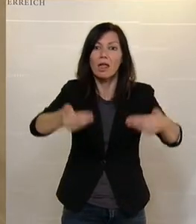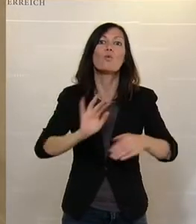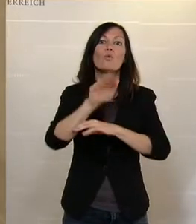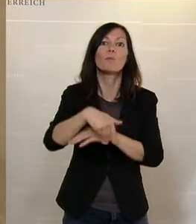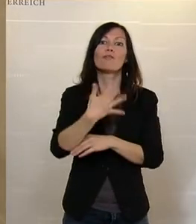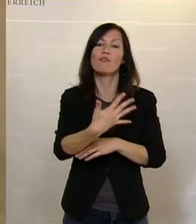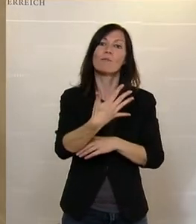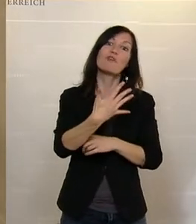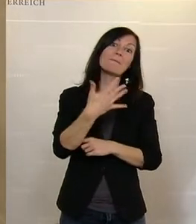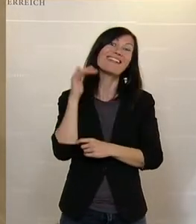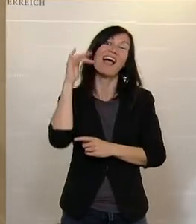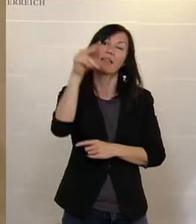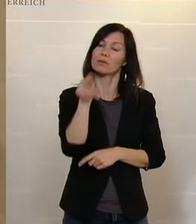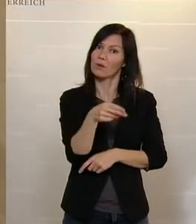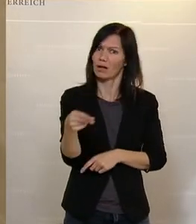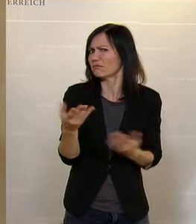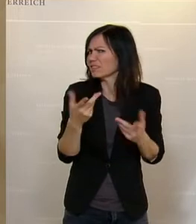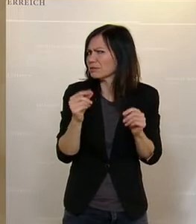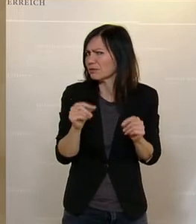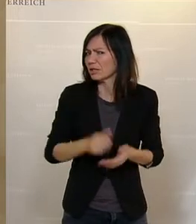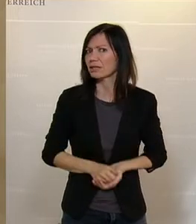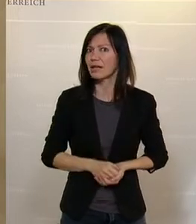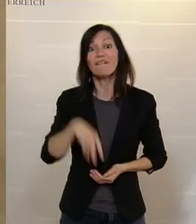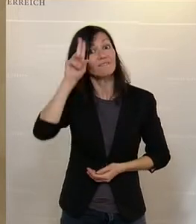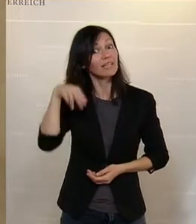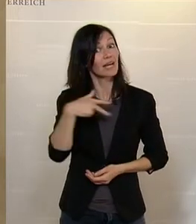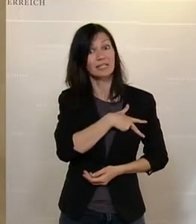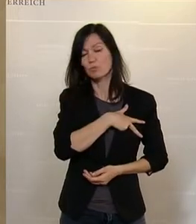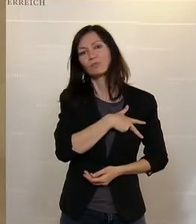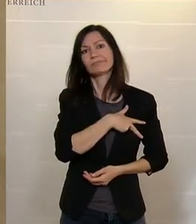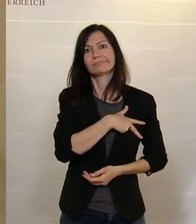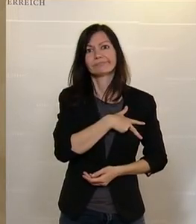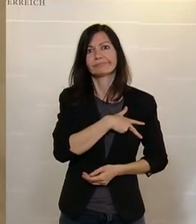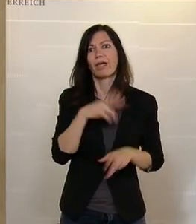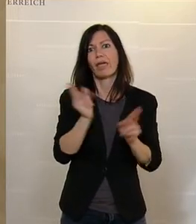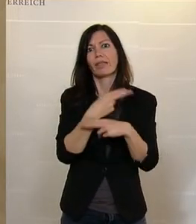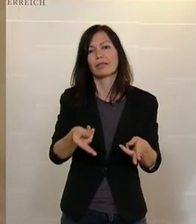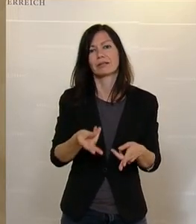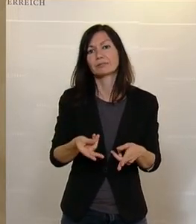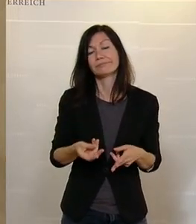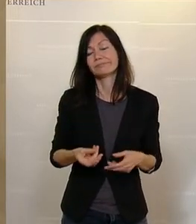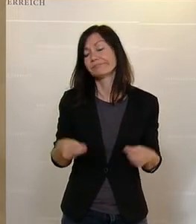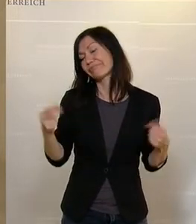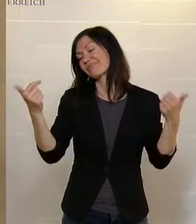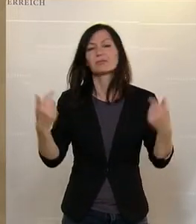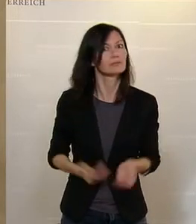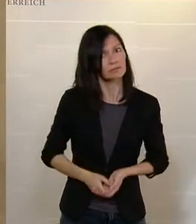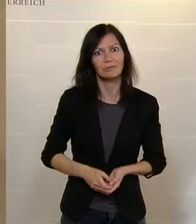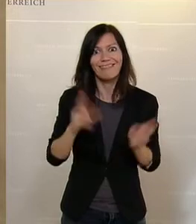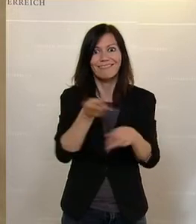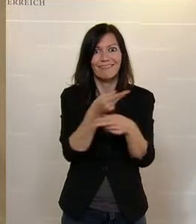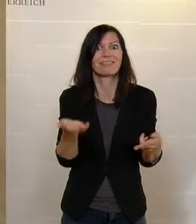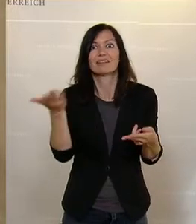das? Und was kann es nur heißen? Die Wiener SPÖ kann es nicht. Ist wohnpolitisch